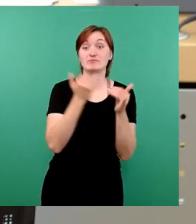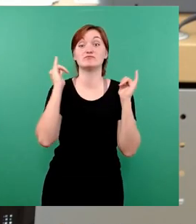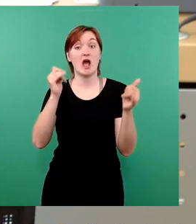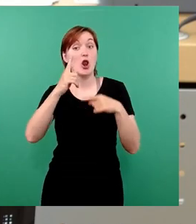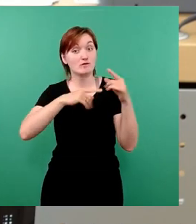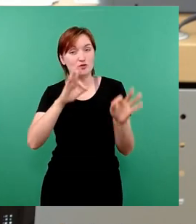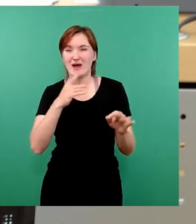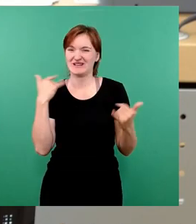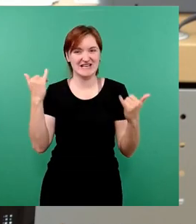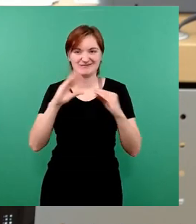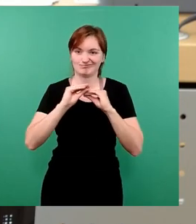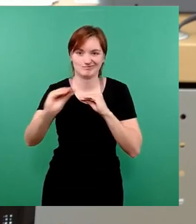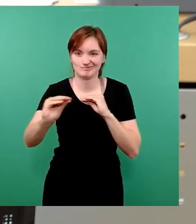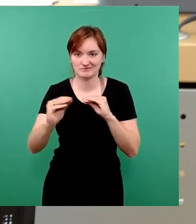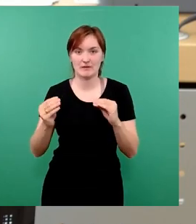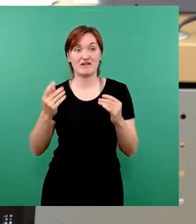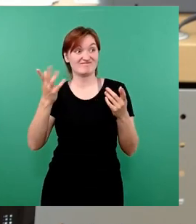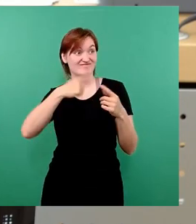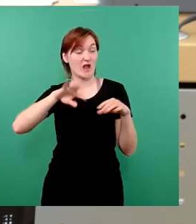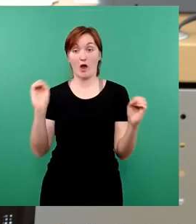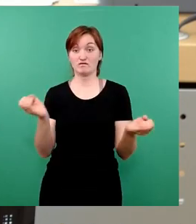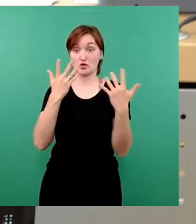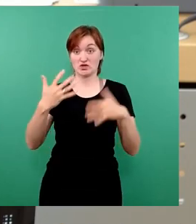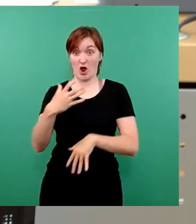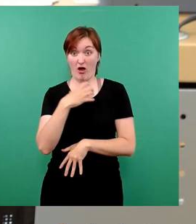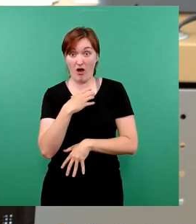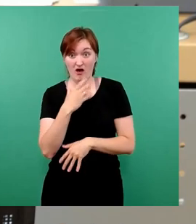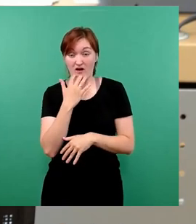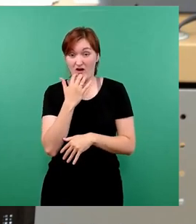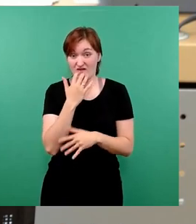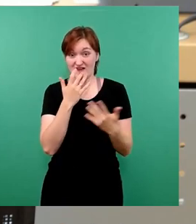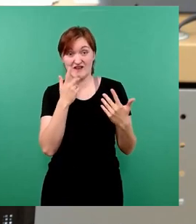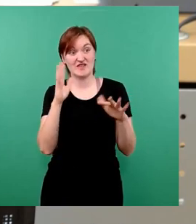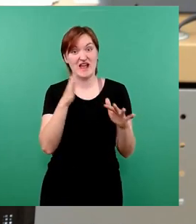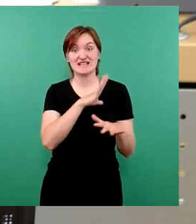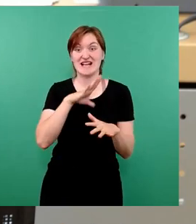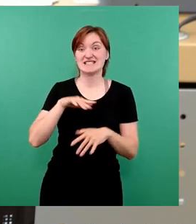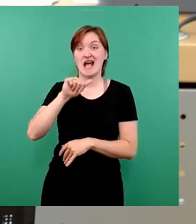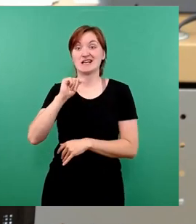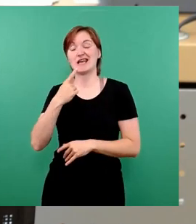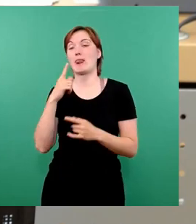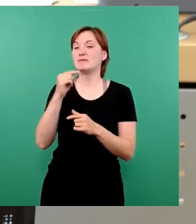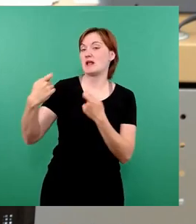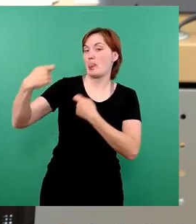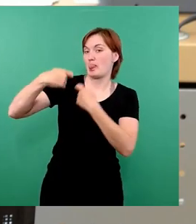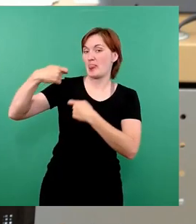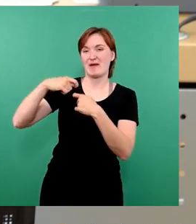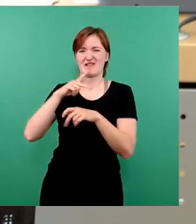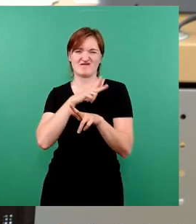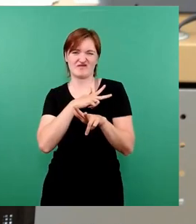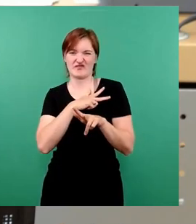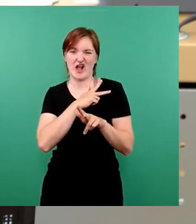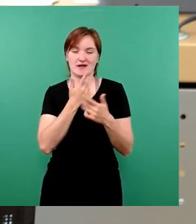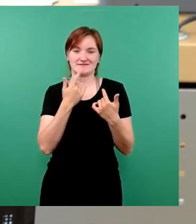vorbei. Man hofft noch auf Wunder, aber das ist unwahrscheinlich. Vielleicht trägt die Sachsenenergie einen kleinen Teil bei, aber alles andere wird schwierig. Wenn das